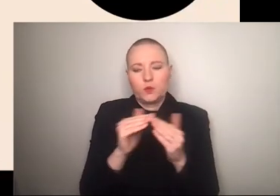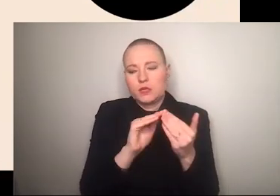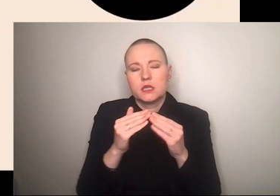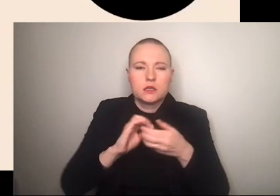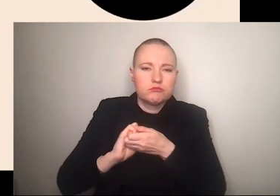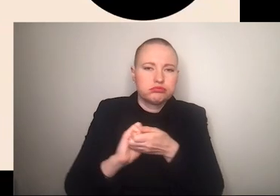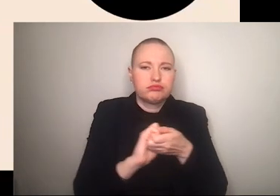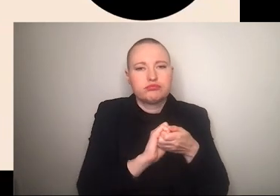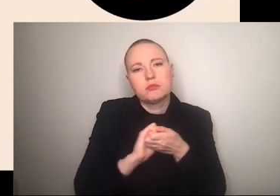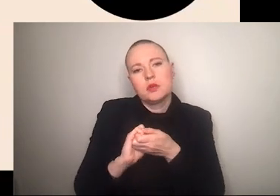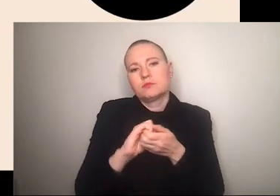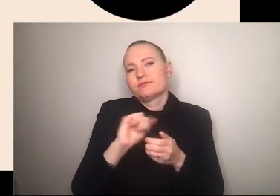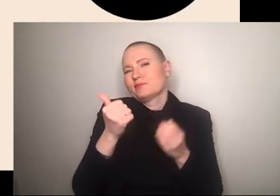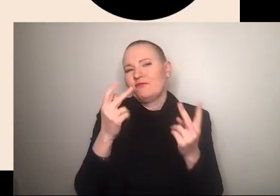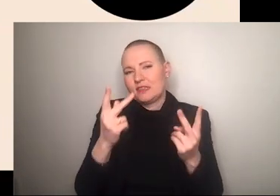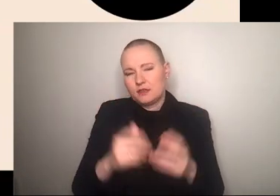dient